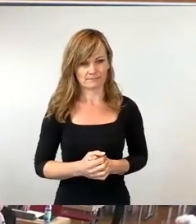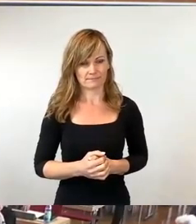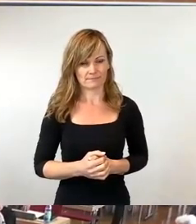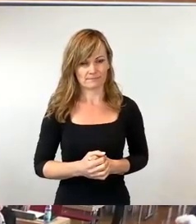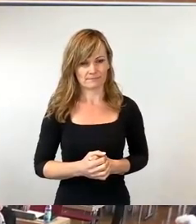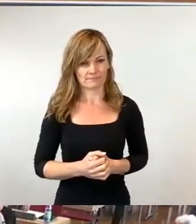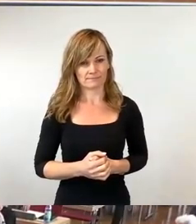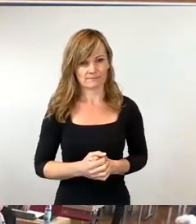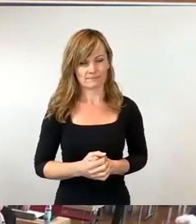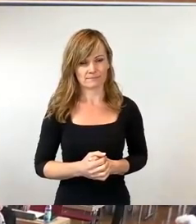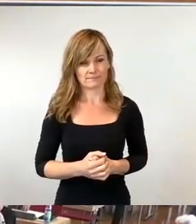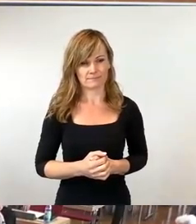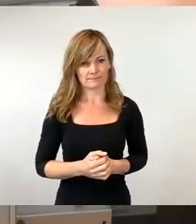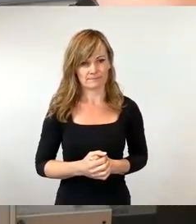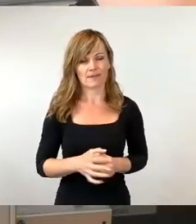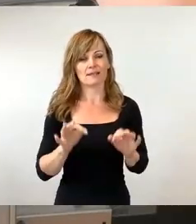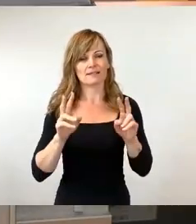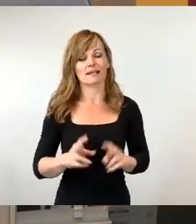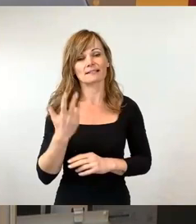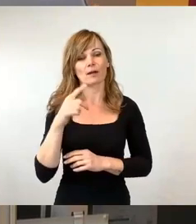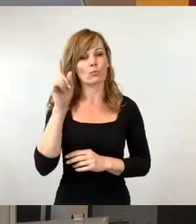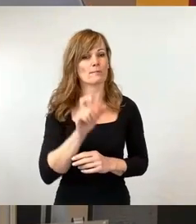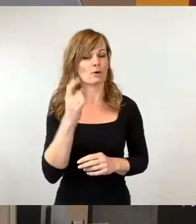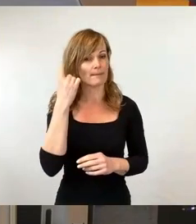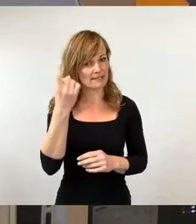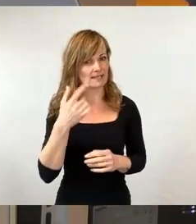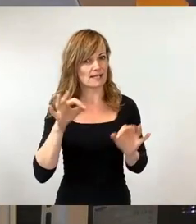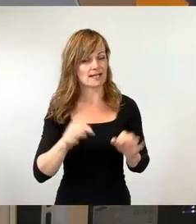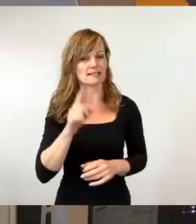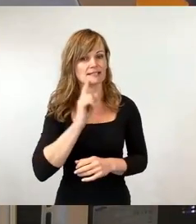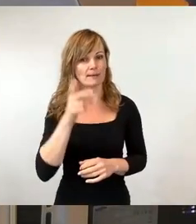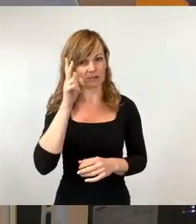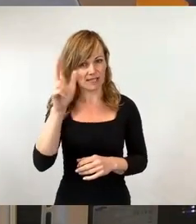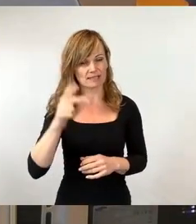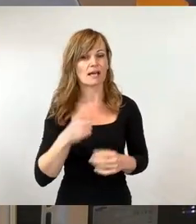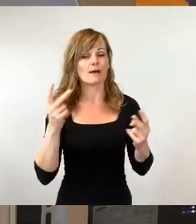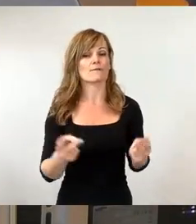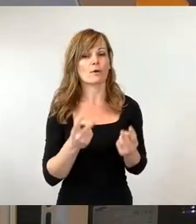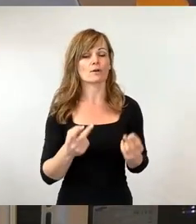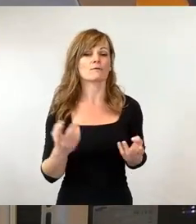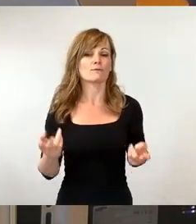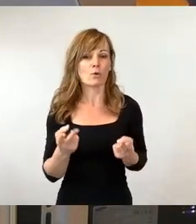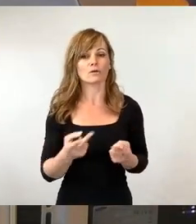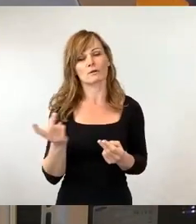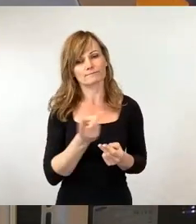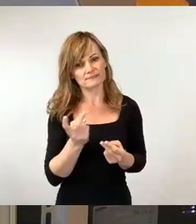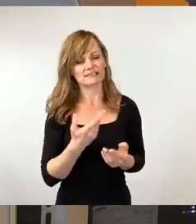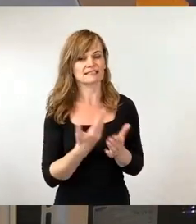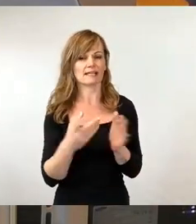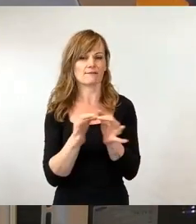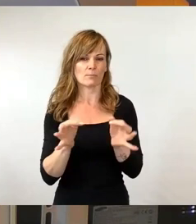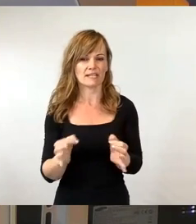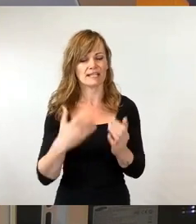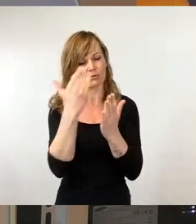Sehr geehrter Herr Oberbürgermeister, sehr geehrte Damen und Herren, fördern und fordern diese Formulierung, die ist altbekannt. Wir hören sie in zahlreichen Sonntagsreden